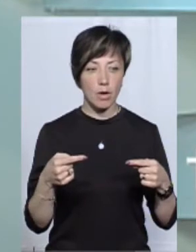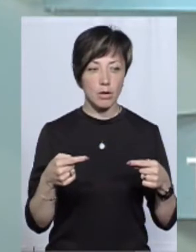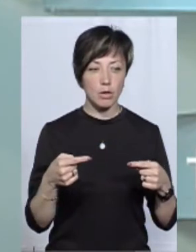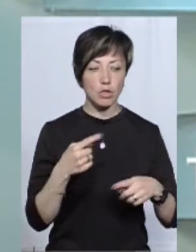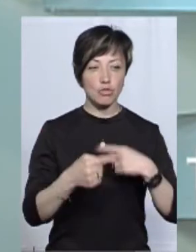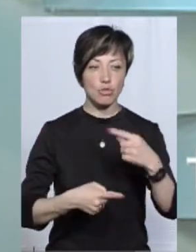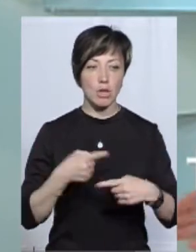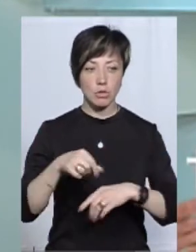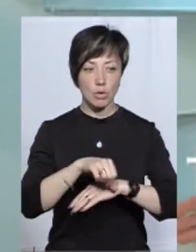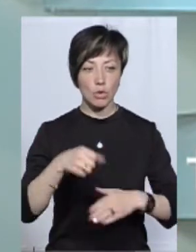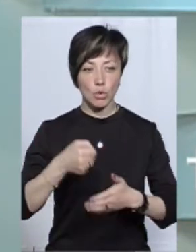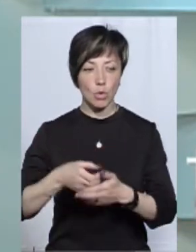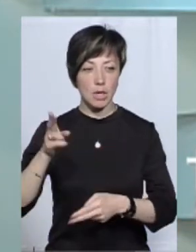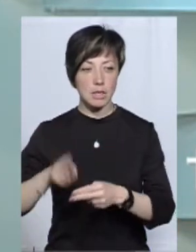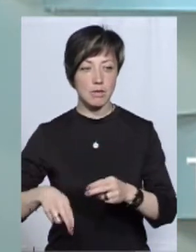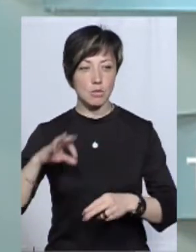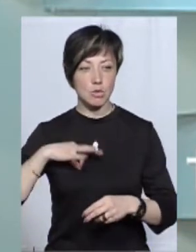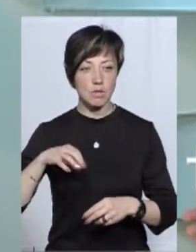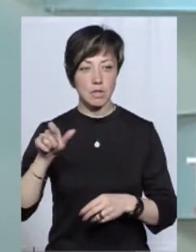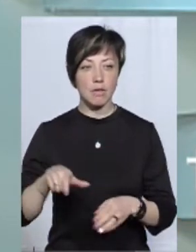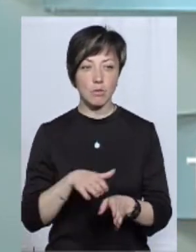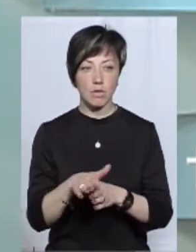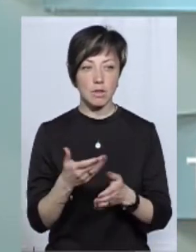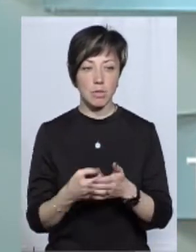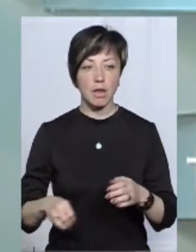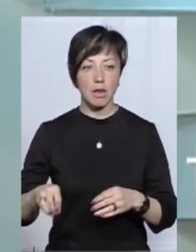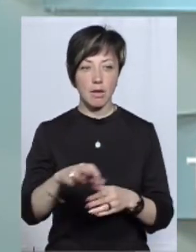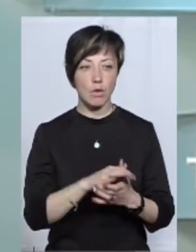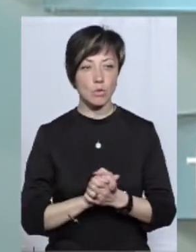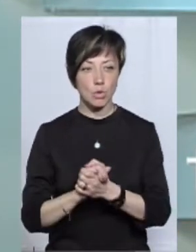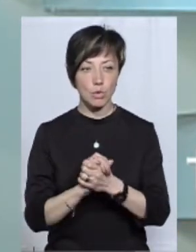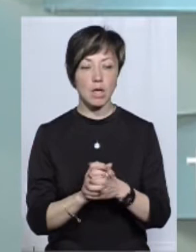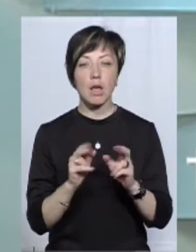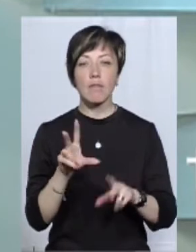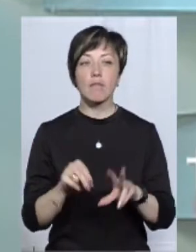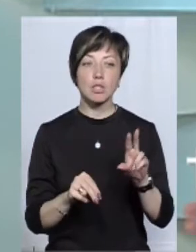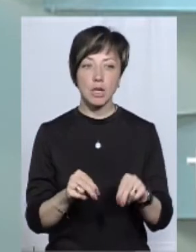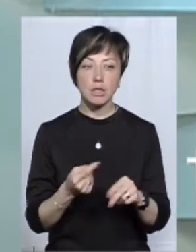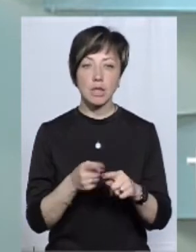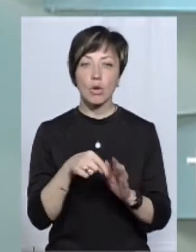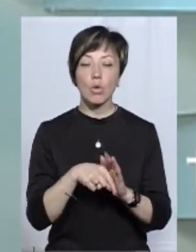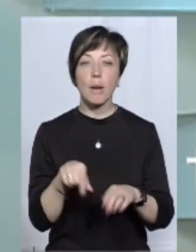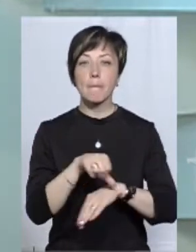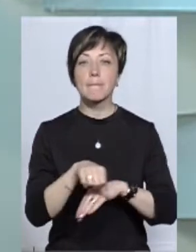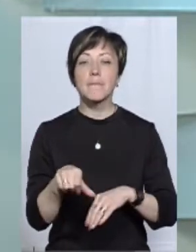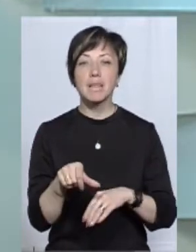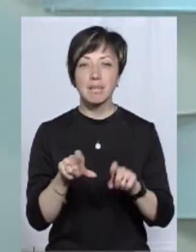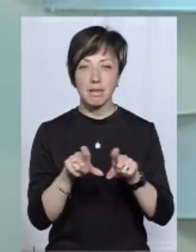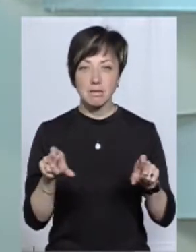через кордон і до кінцевого споживача, так як це відбувається, наприклад, в Європейському Союзі. Як Ви вважаєте, от роль митниці?